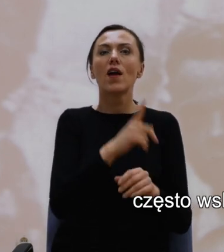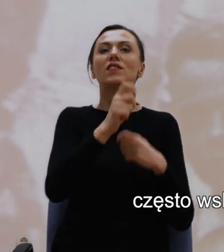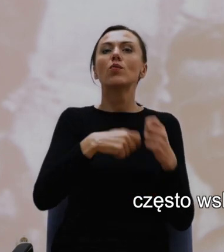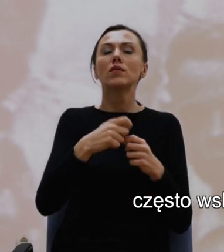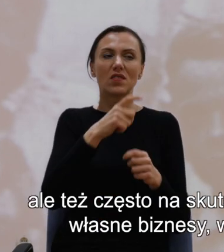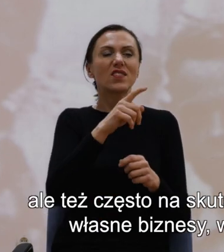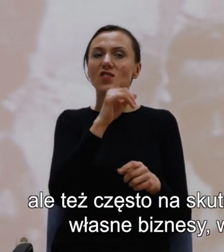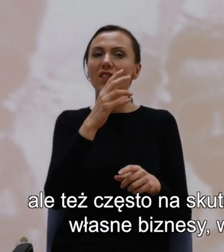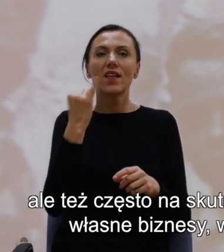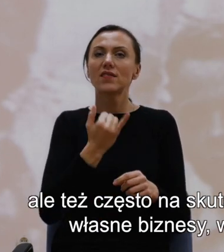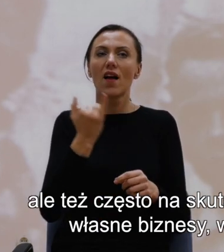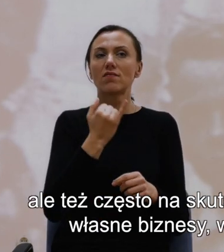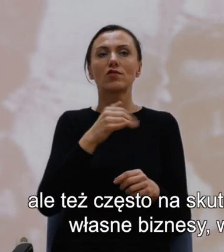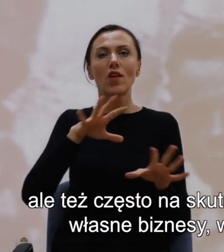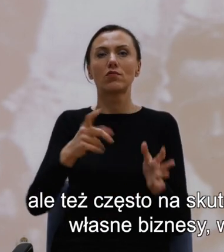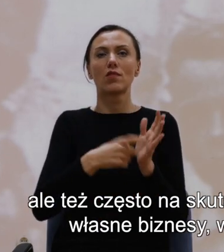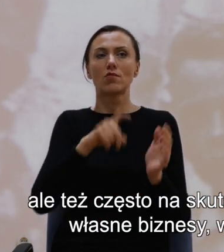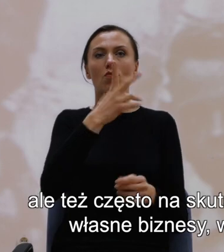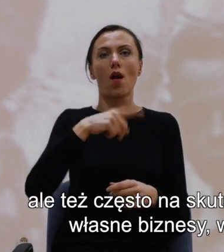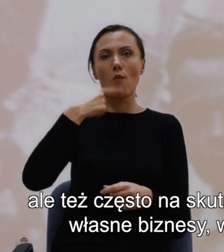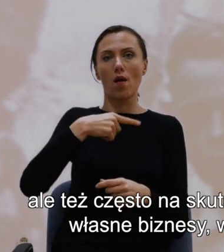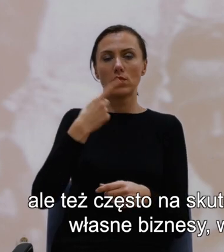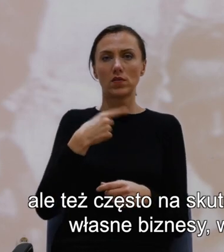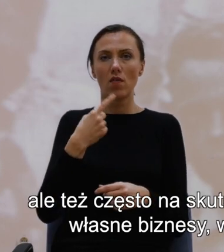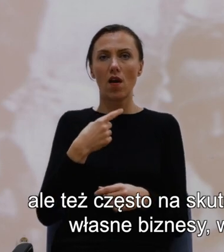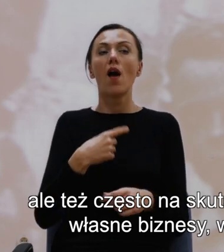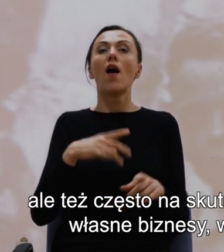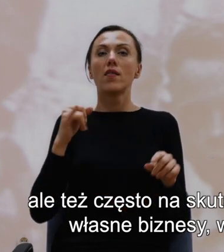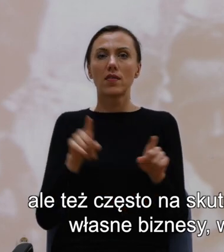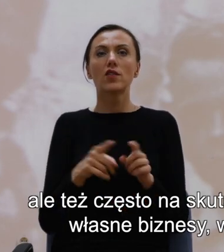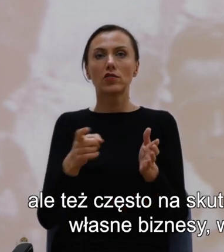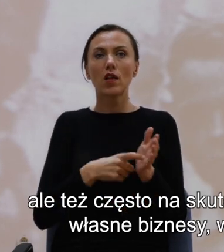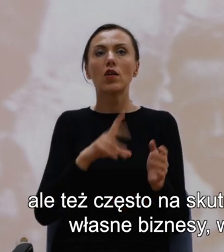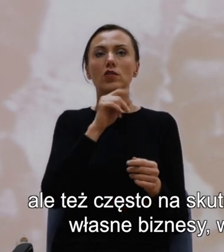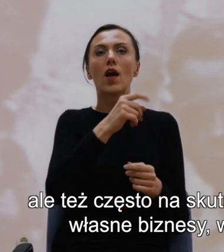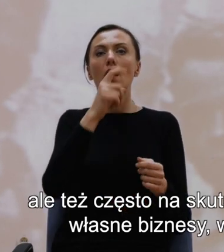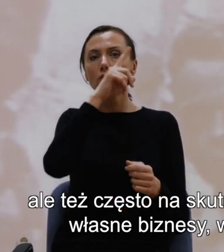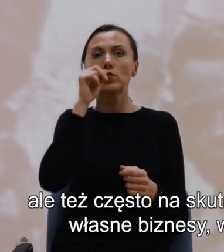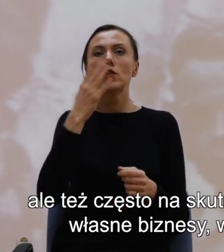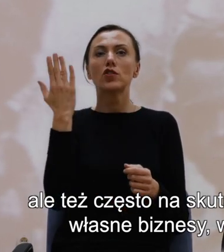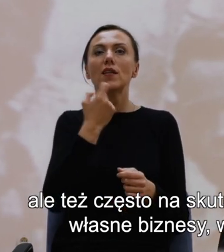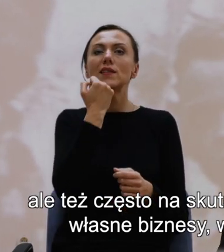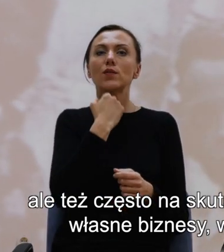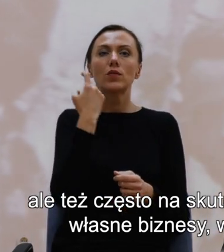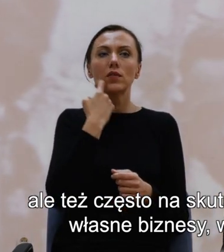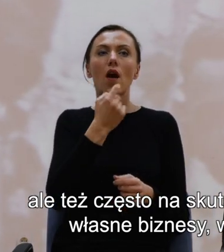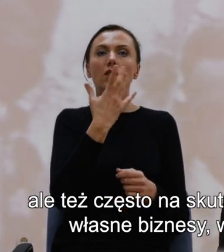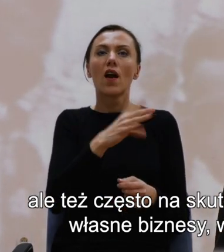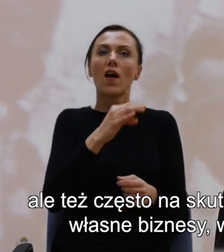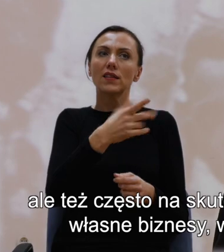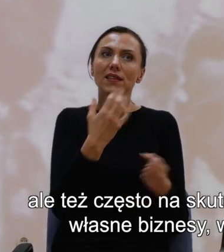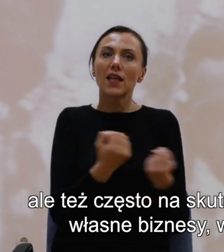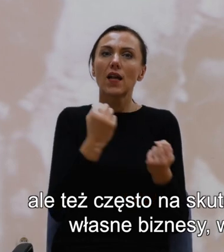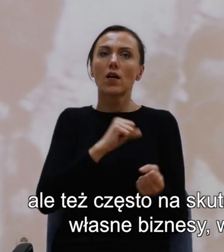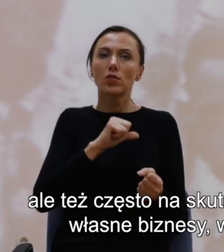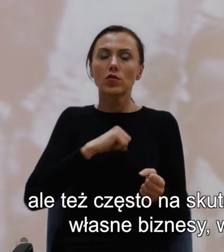osoby, ale też często na skutek tego, że osoby czarnoskóre starały się otwierać własne biznesy w pobliżu,